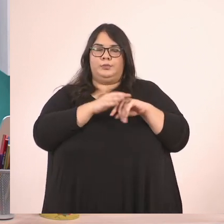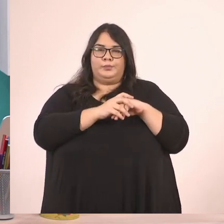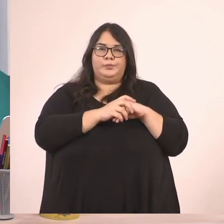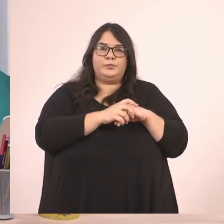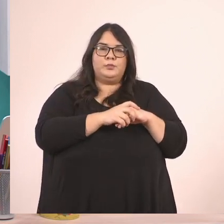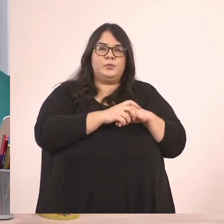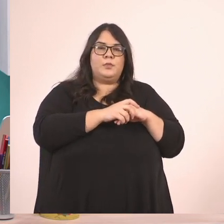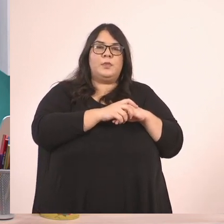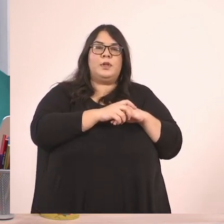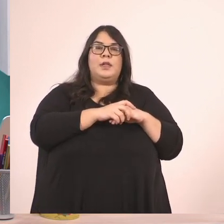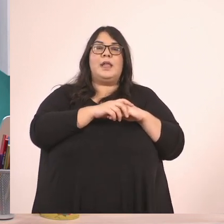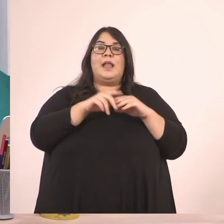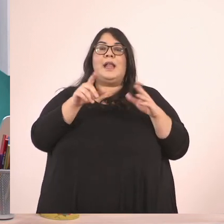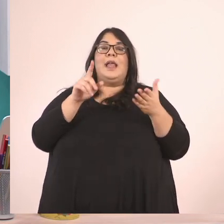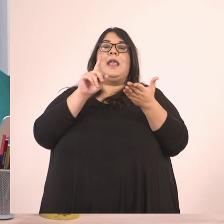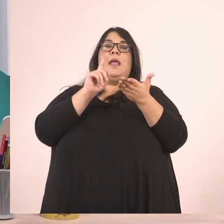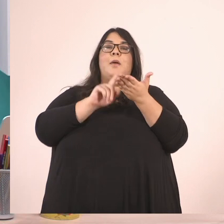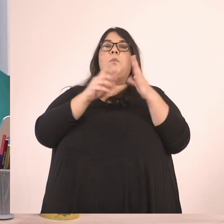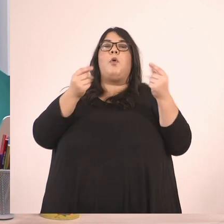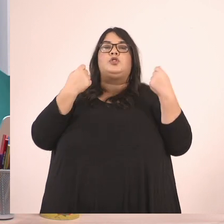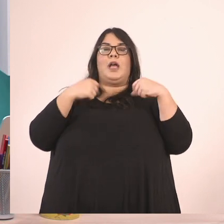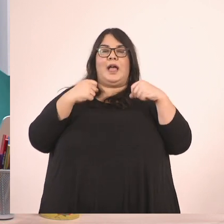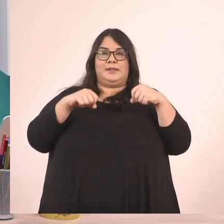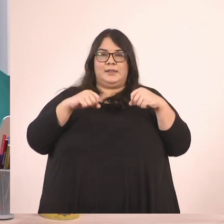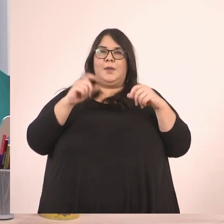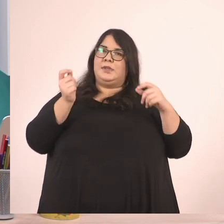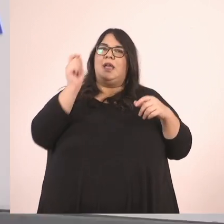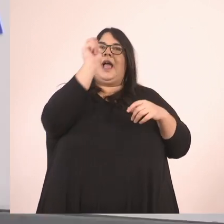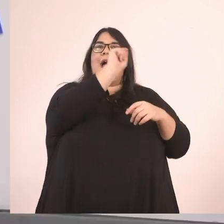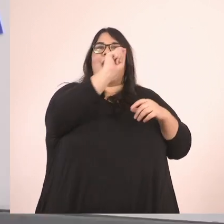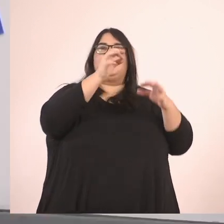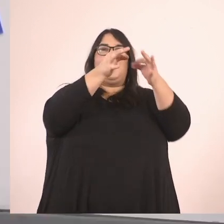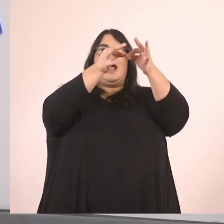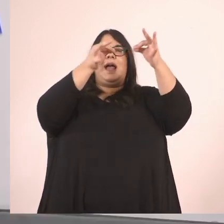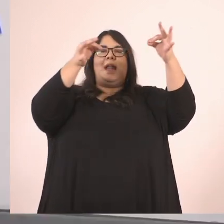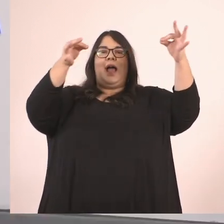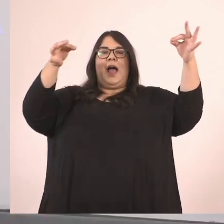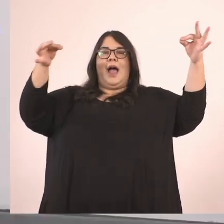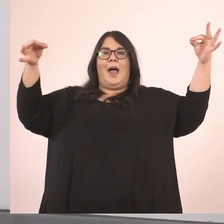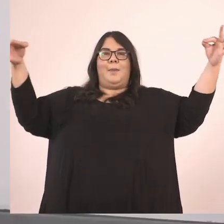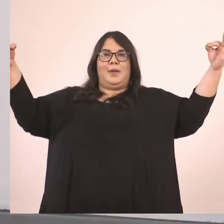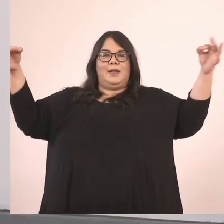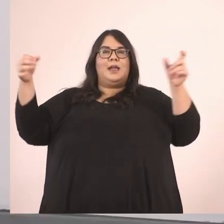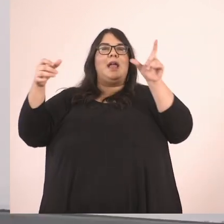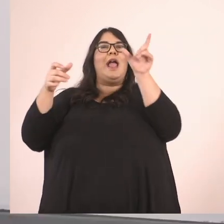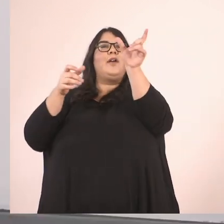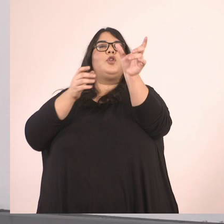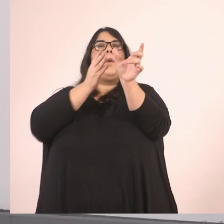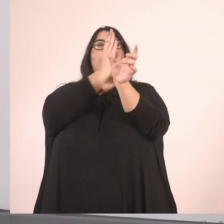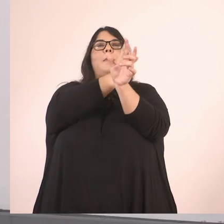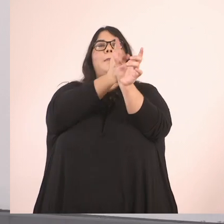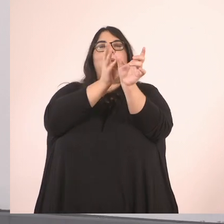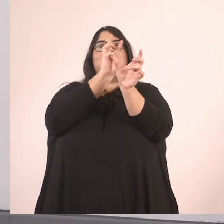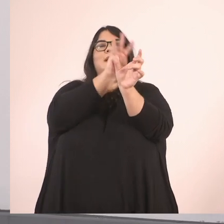αυτή την ωραία άσκηση, την ωραία εργασία, έχουμε φτιάξει μία δεύτερη αρθμογραμμή την οποία την έχουμε χωρίσει σε 1